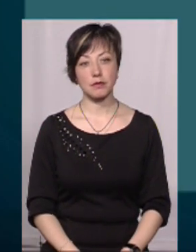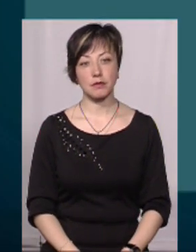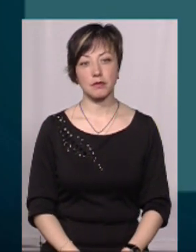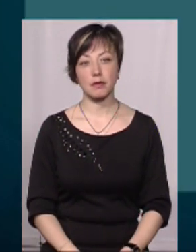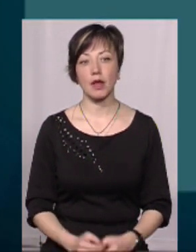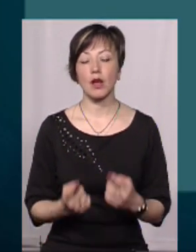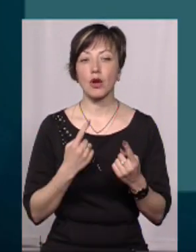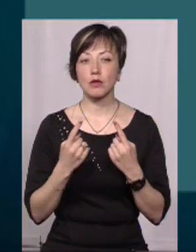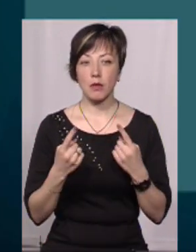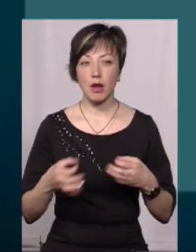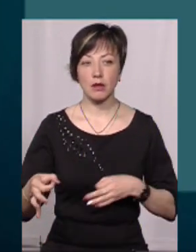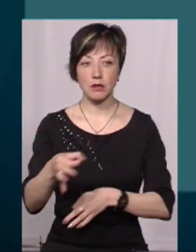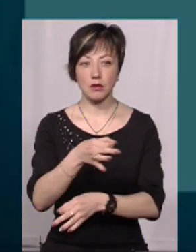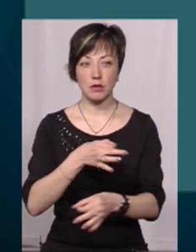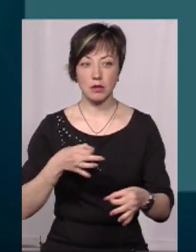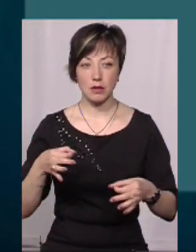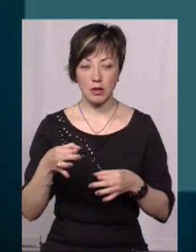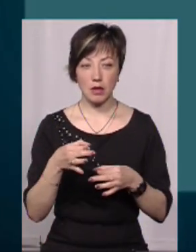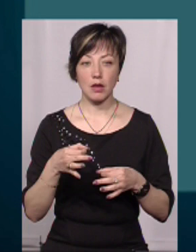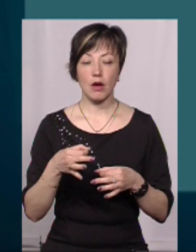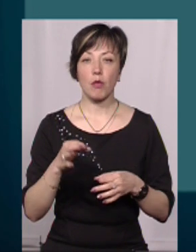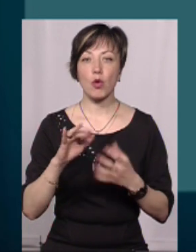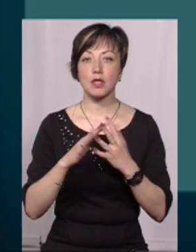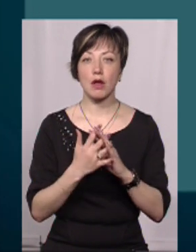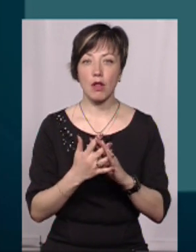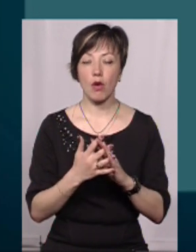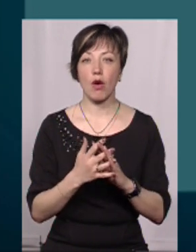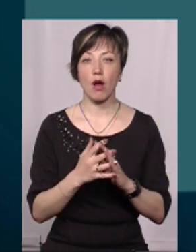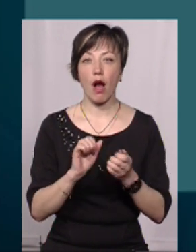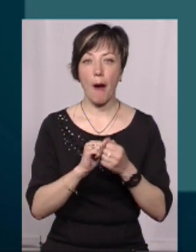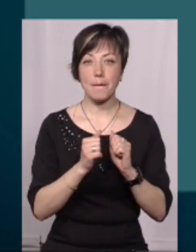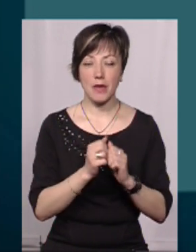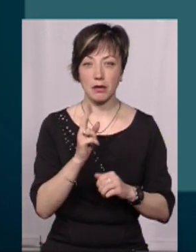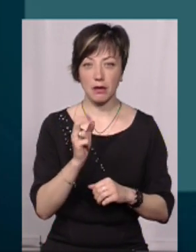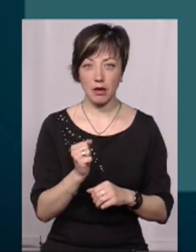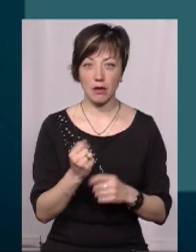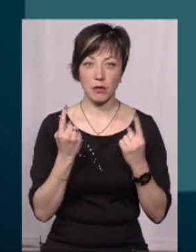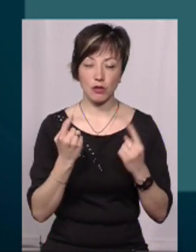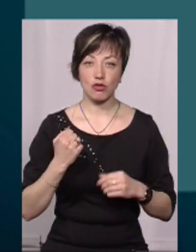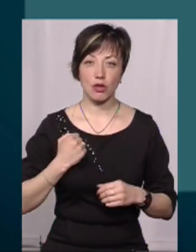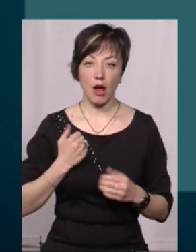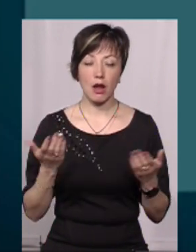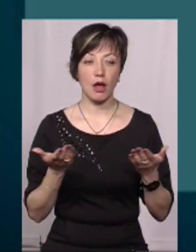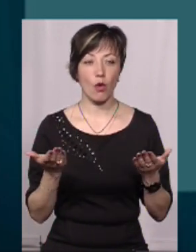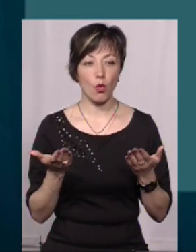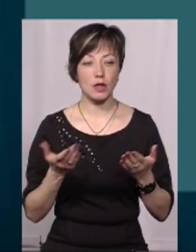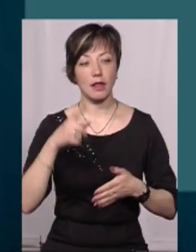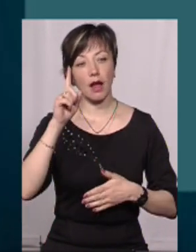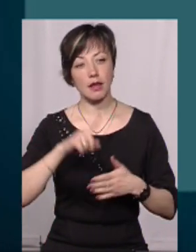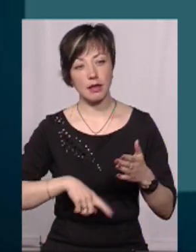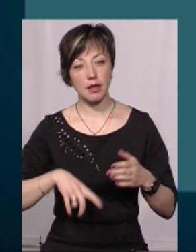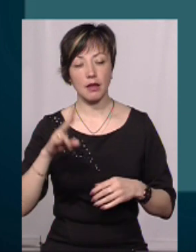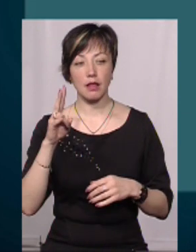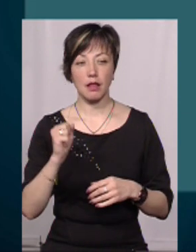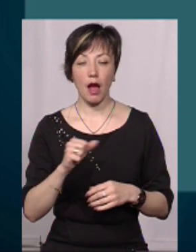Розмовляли ми з округлим столом, були представники Кам'янськи, були представники міста. На превеликий жаль, якоїсь такої надії на